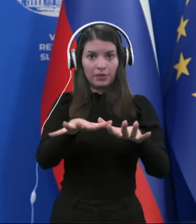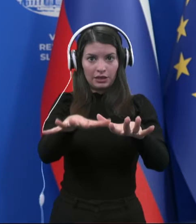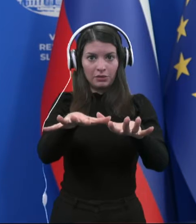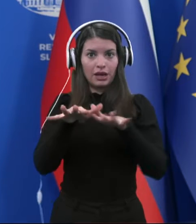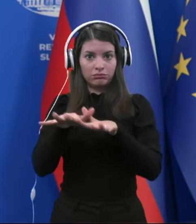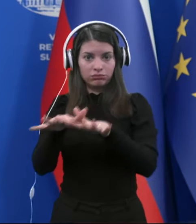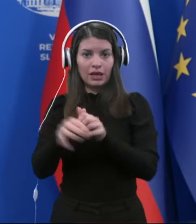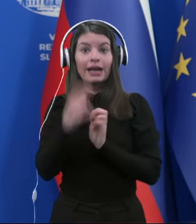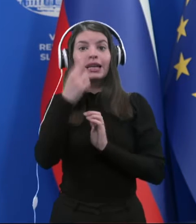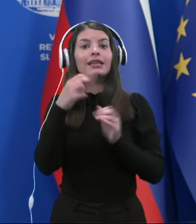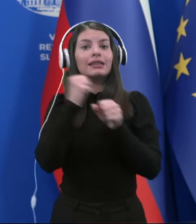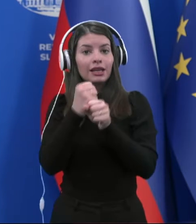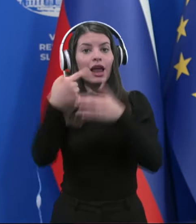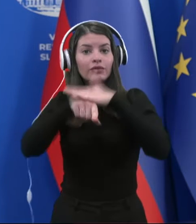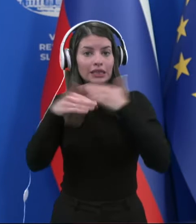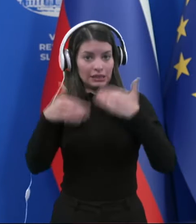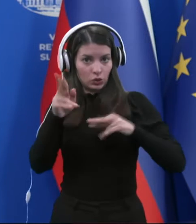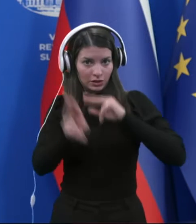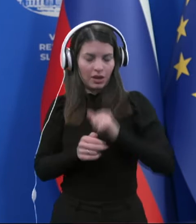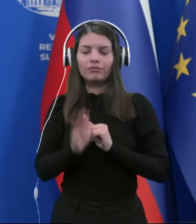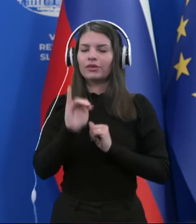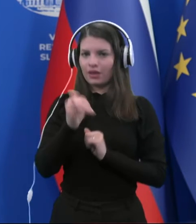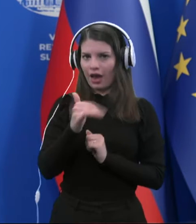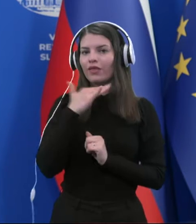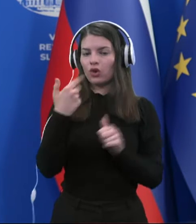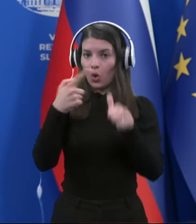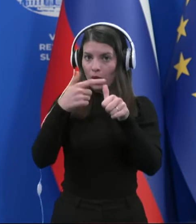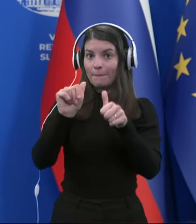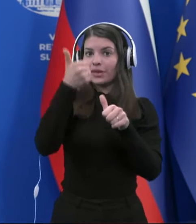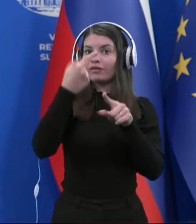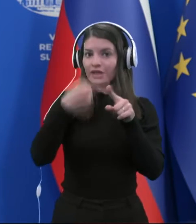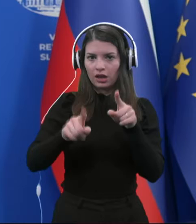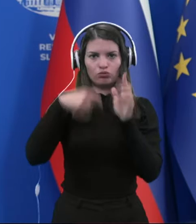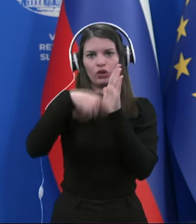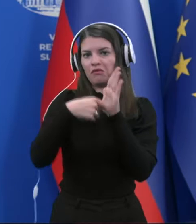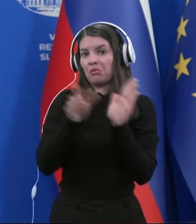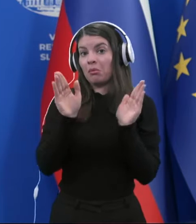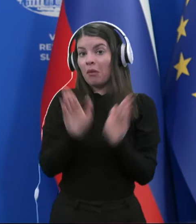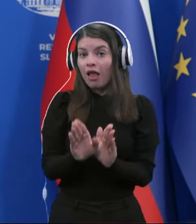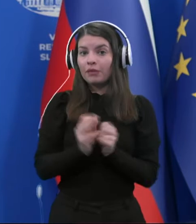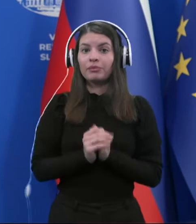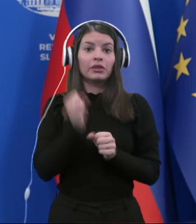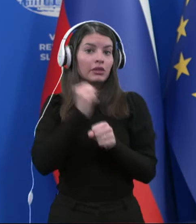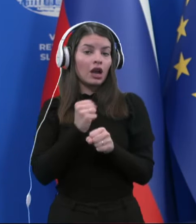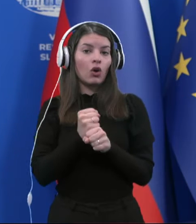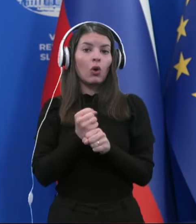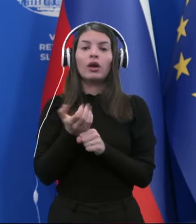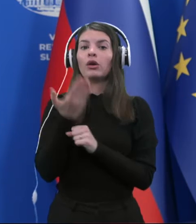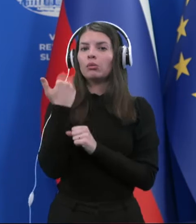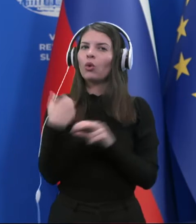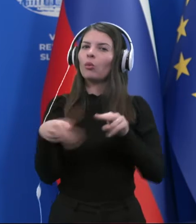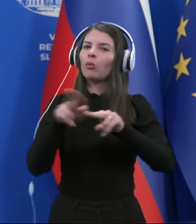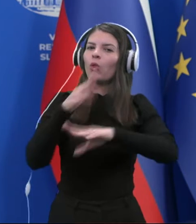glede intenzivnih terapij, vse kakor so razlike. V prvem valu so bili številke predvsej majhne, dela je bilo pač malo bolj